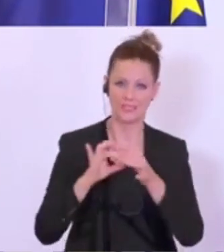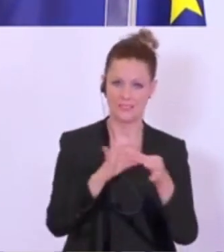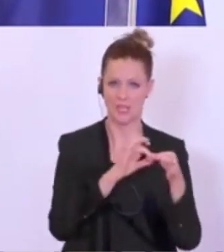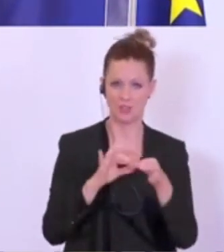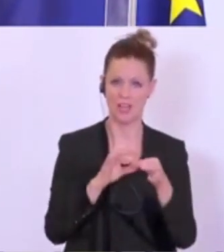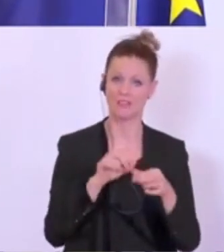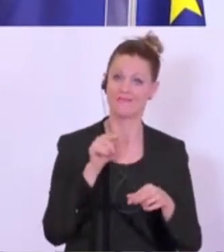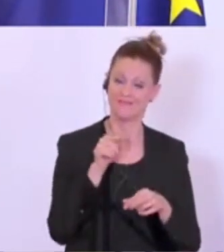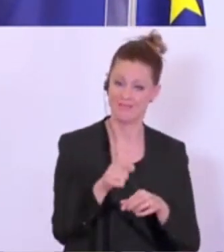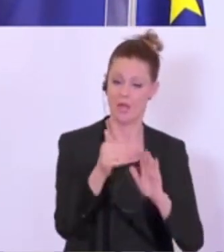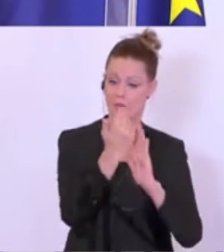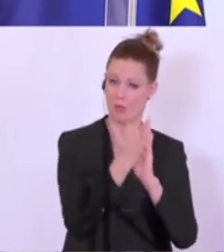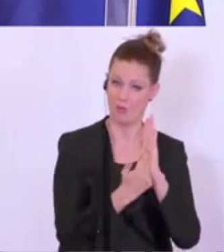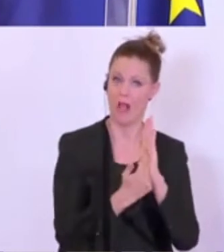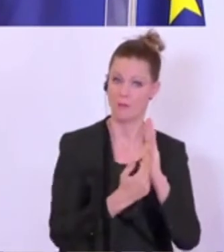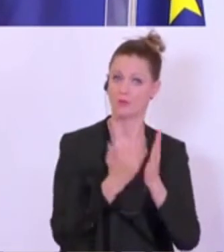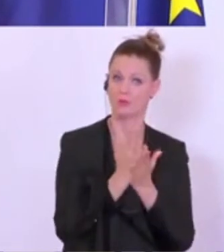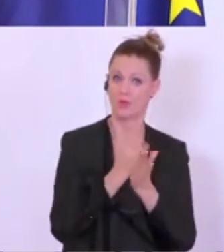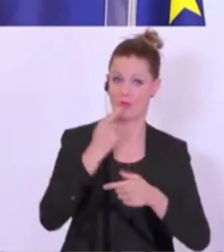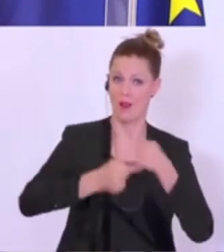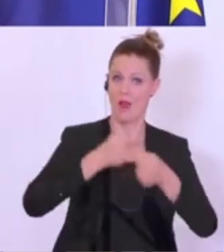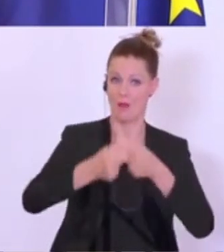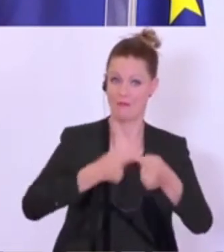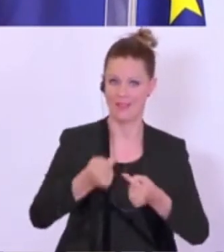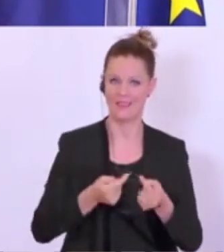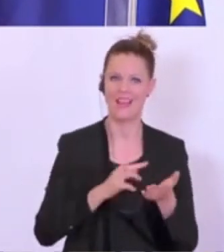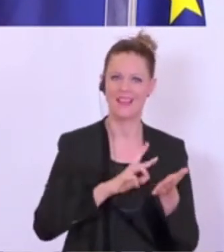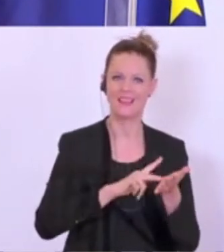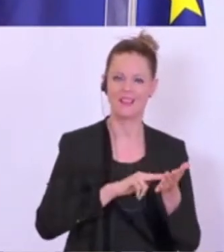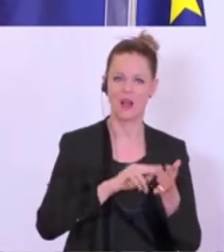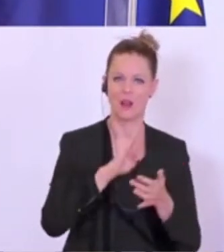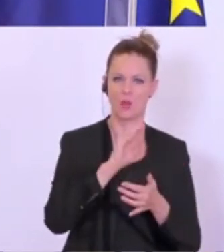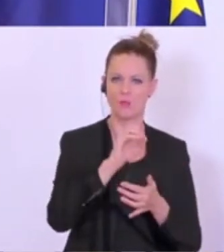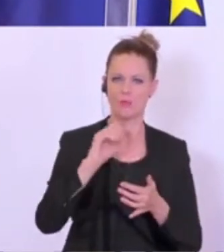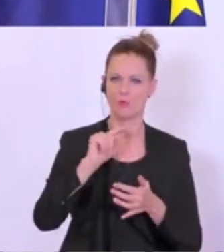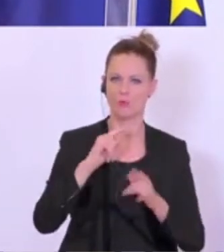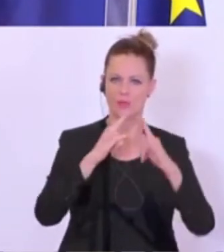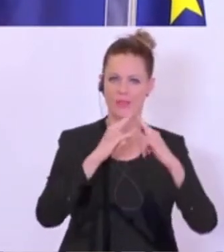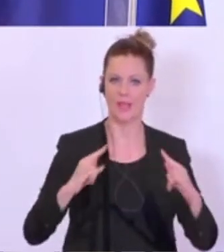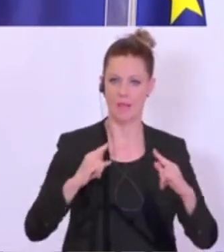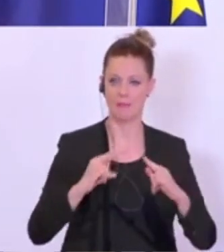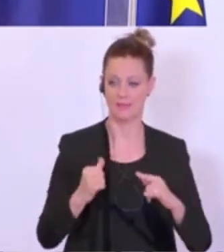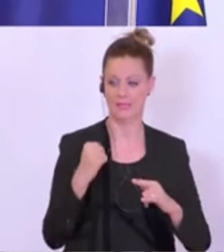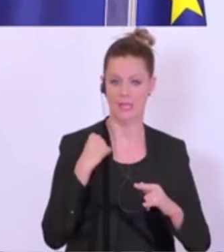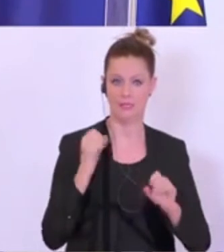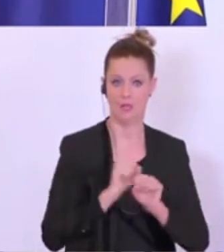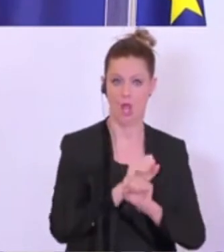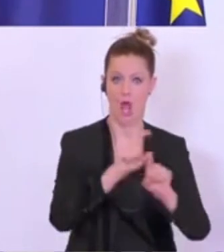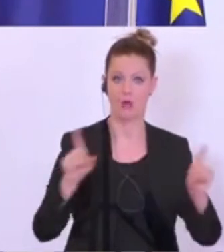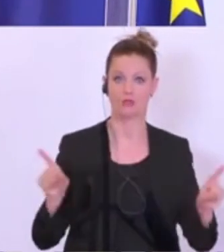die entsprechenden Programme laufen auch schon. Das heißt, die digitalen Bootcamps, da ist die Ausschreibung seit gestern offen,